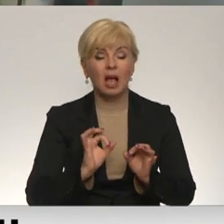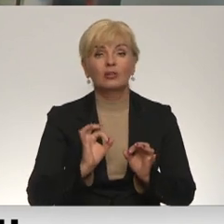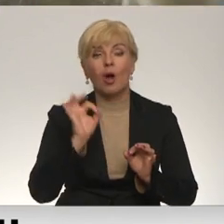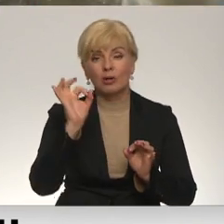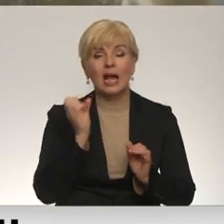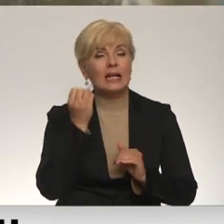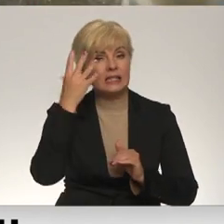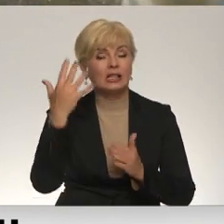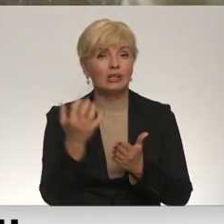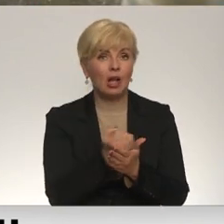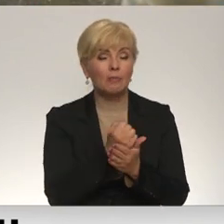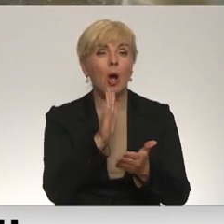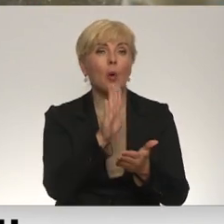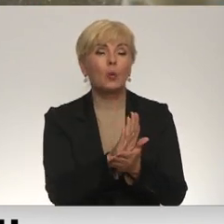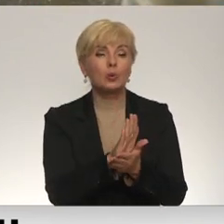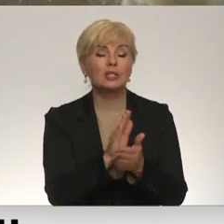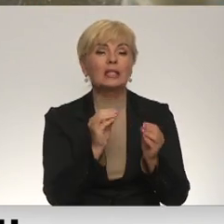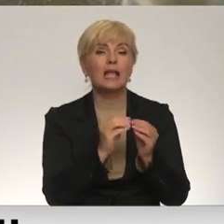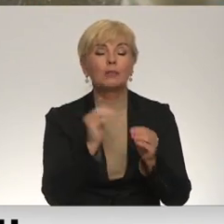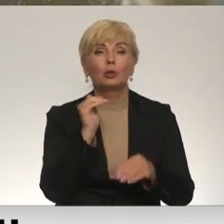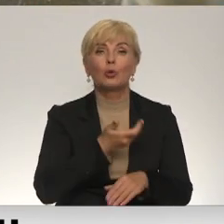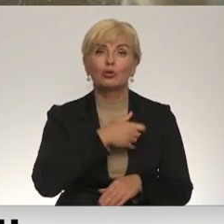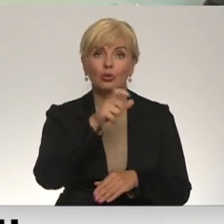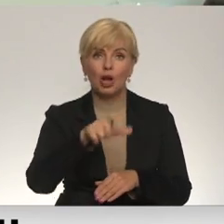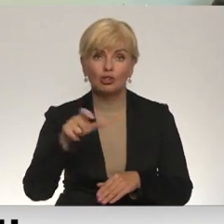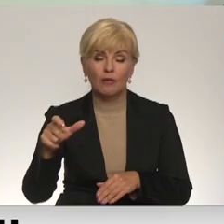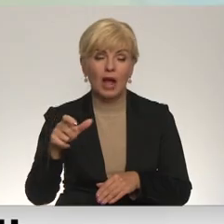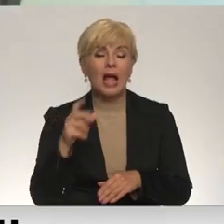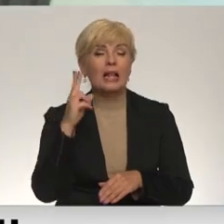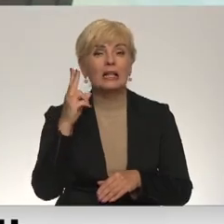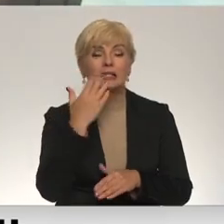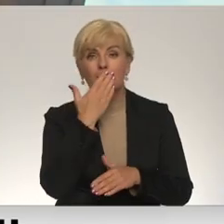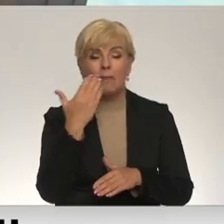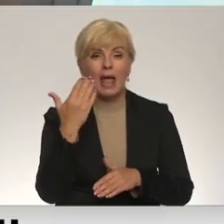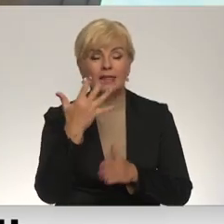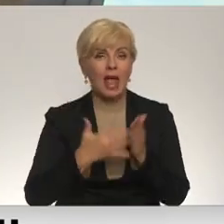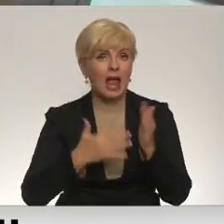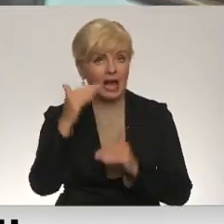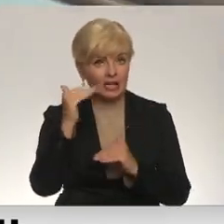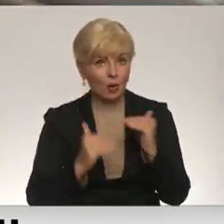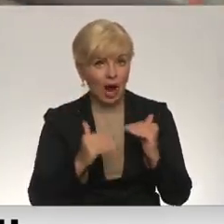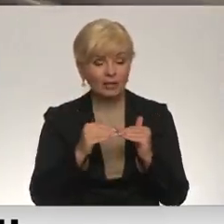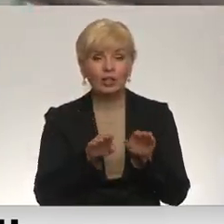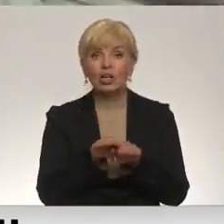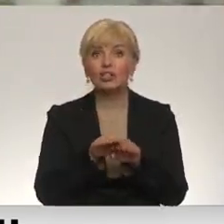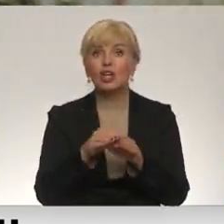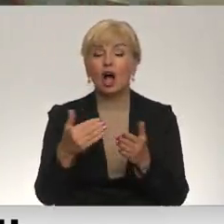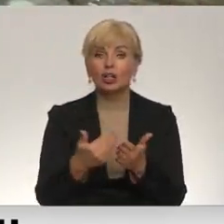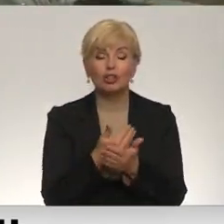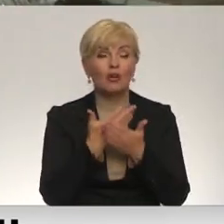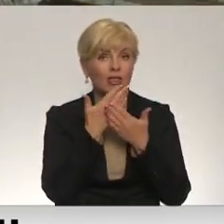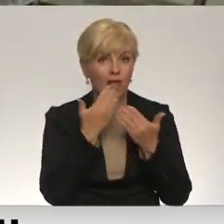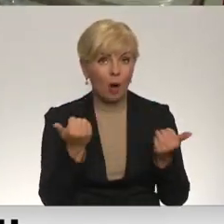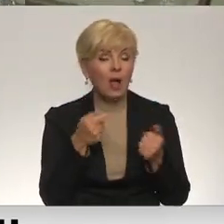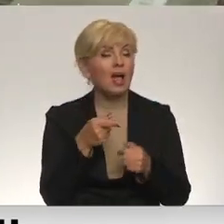ieguvēju skaits uz 10 tūkstoši iedzīvotājiem, liecina pēdējie apkopotie dati. Jaunāku salīdzinošu radītāju nav, bet